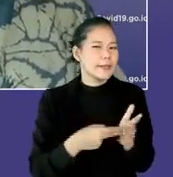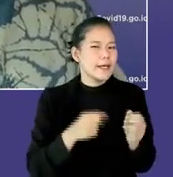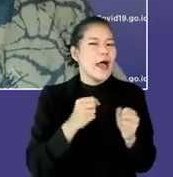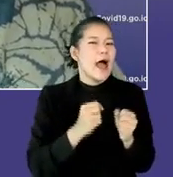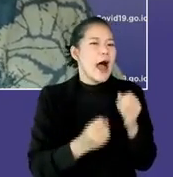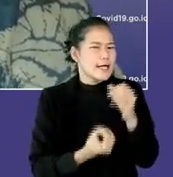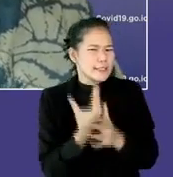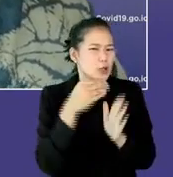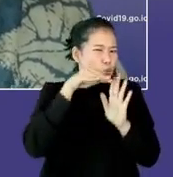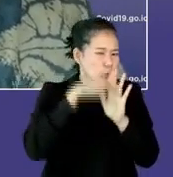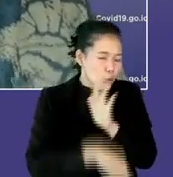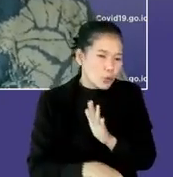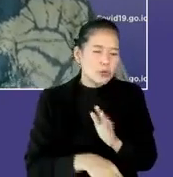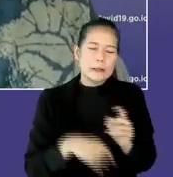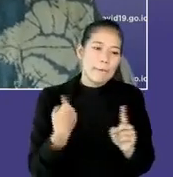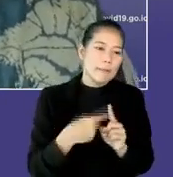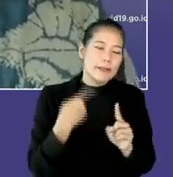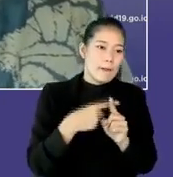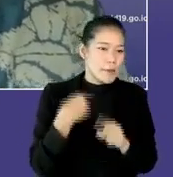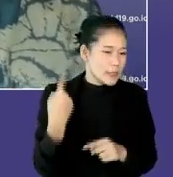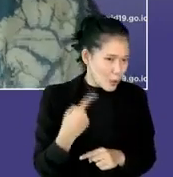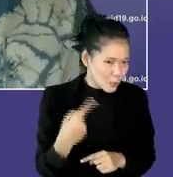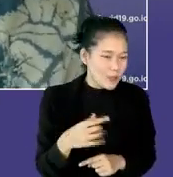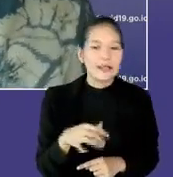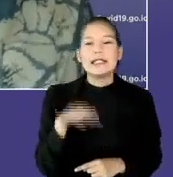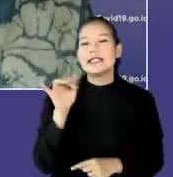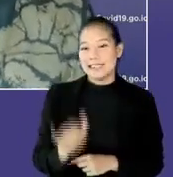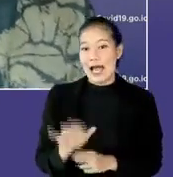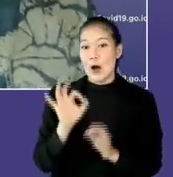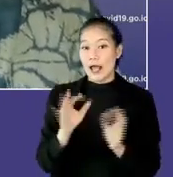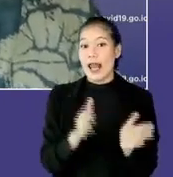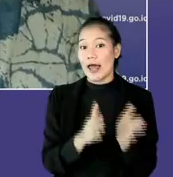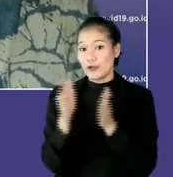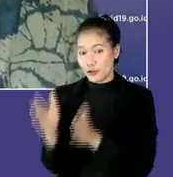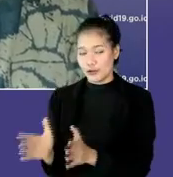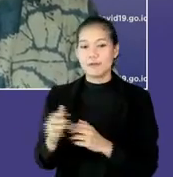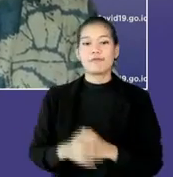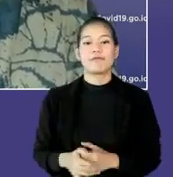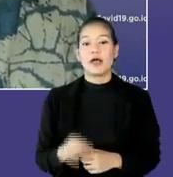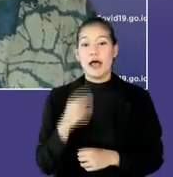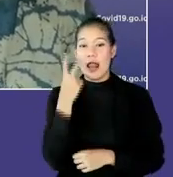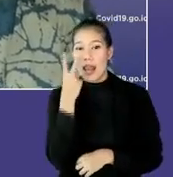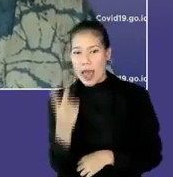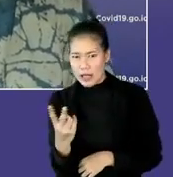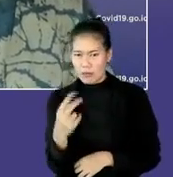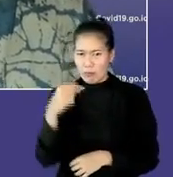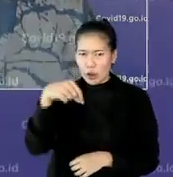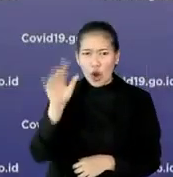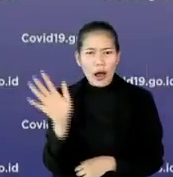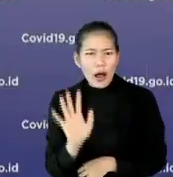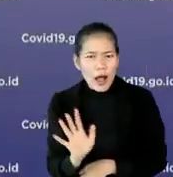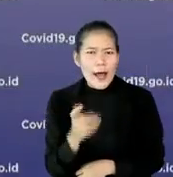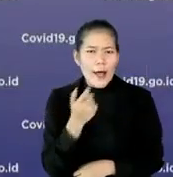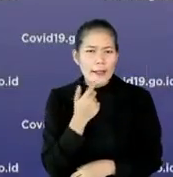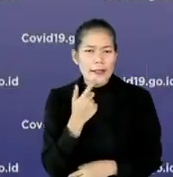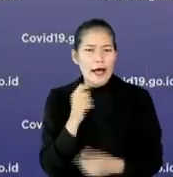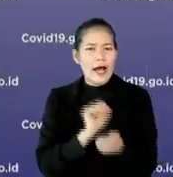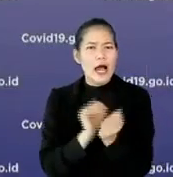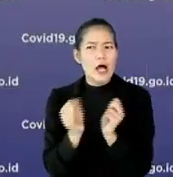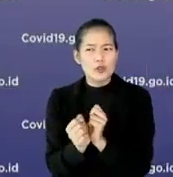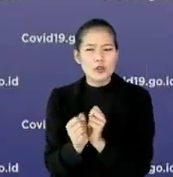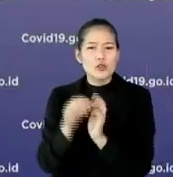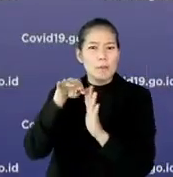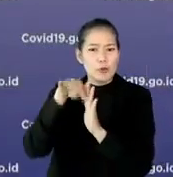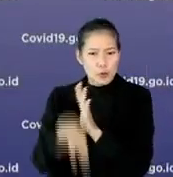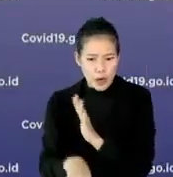mestinya nih turunnya ya. Kita lanjut dokter Lola, jadi untuk melihat apakah benar penurunan, dengan